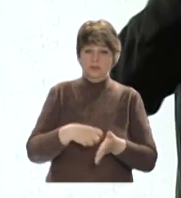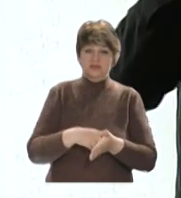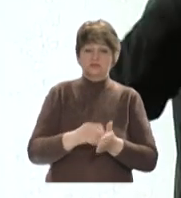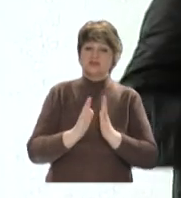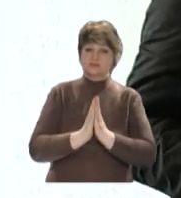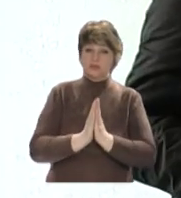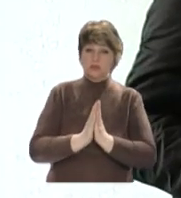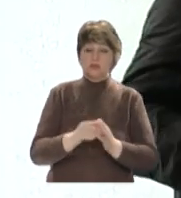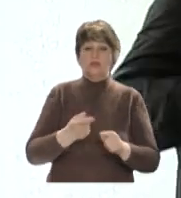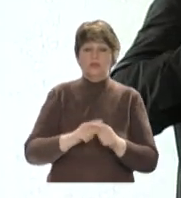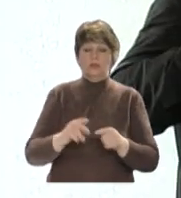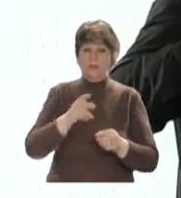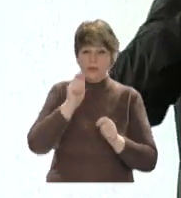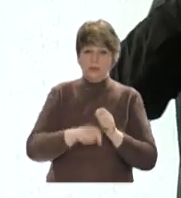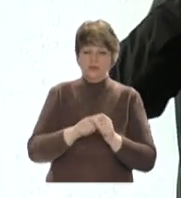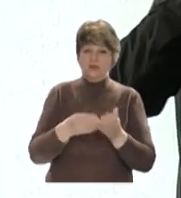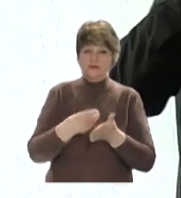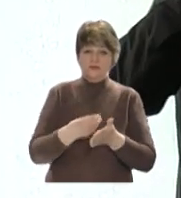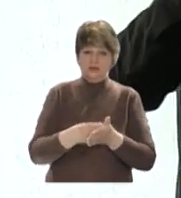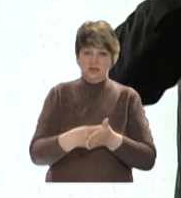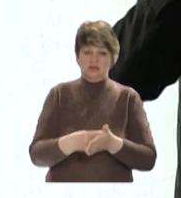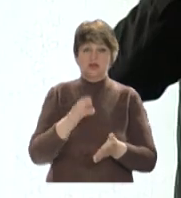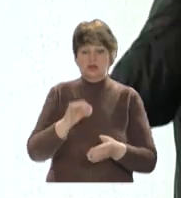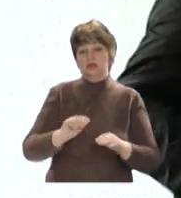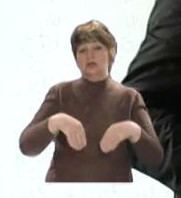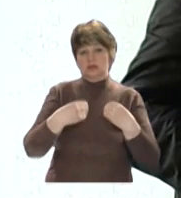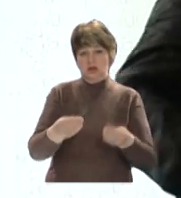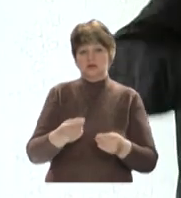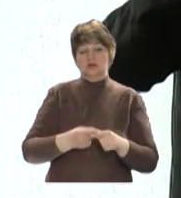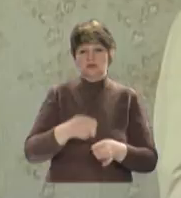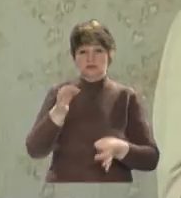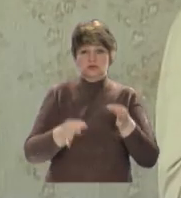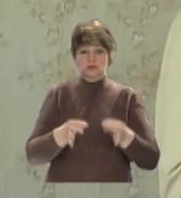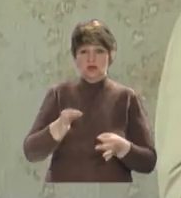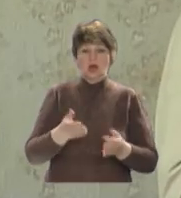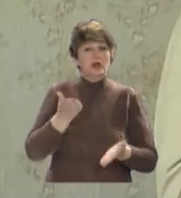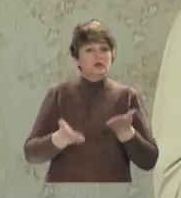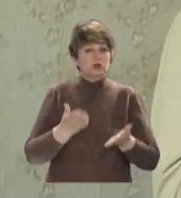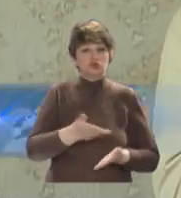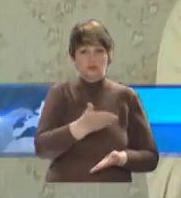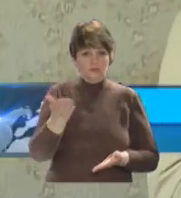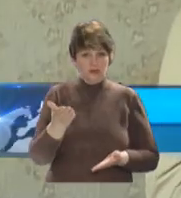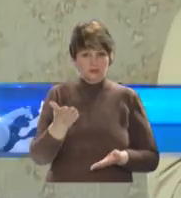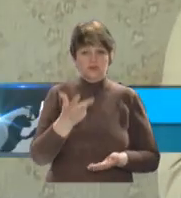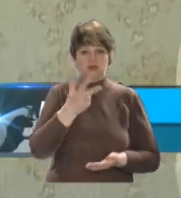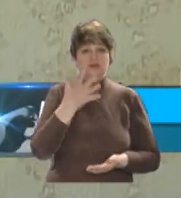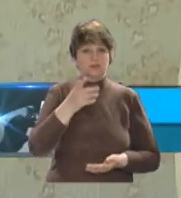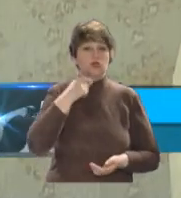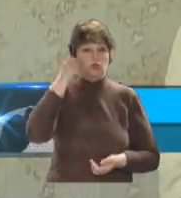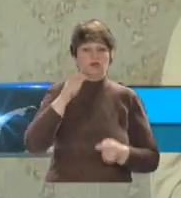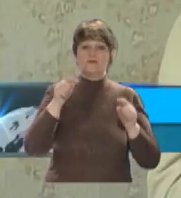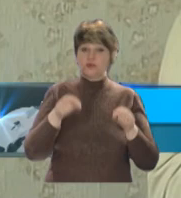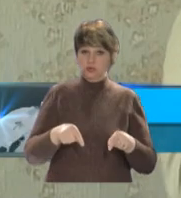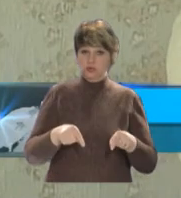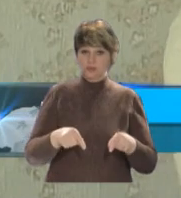проханням вивезти фінанси тову на чисту воду. Тож він зобов'язаний дати йому хід. Віталій Олександрович, якщо ви 35 років тут